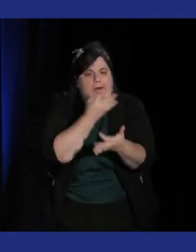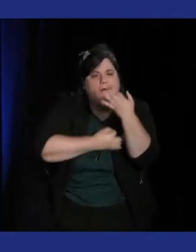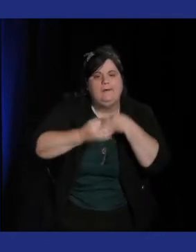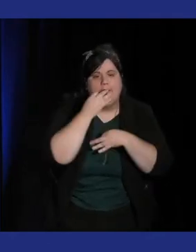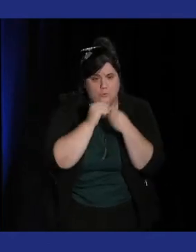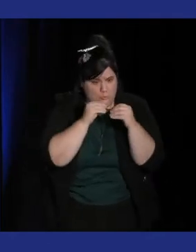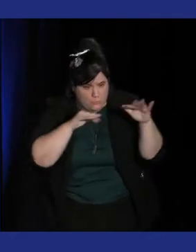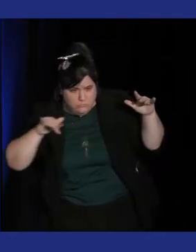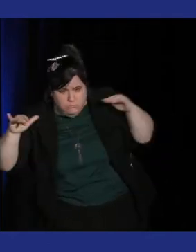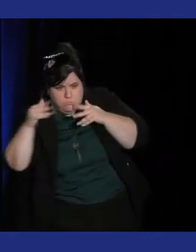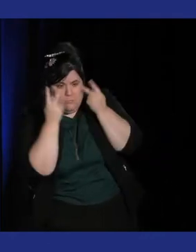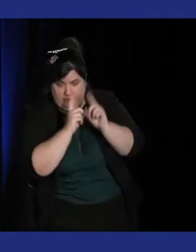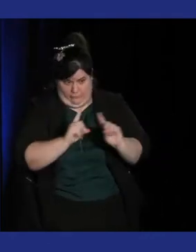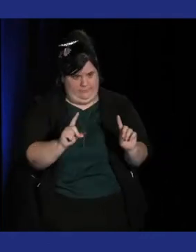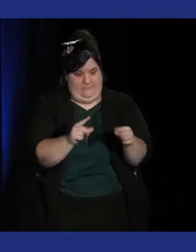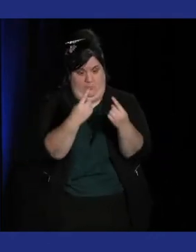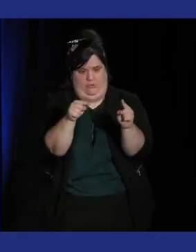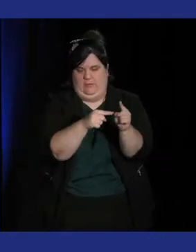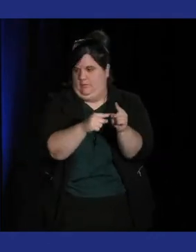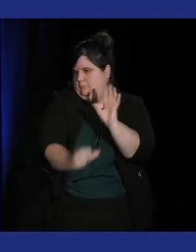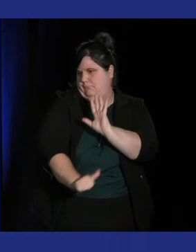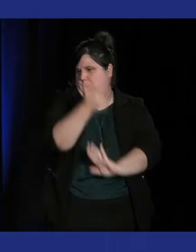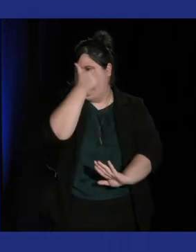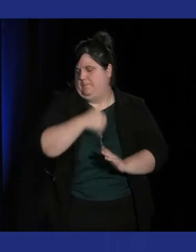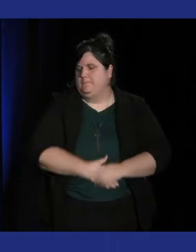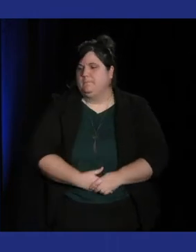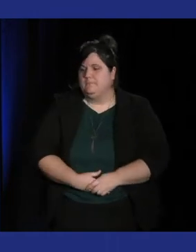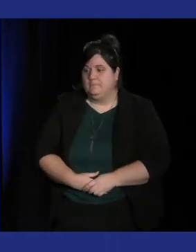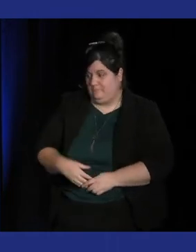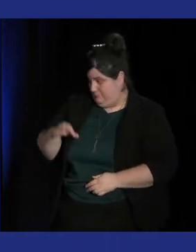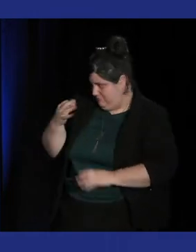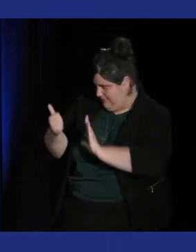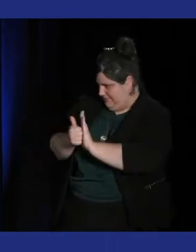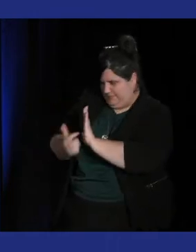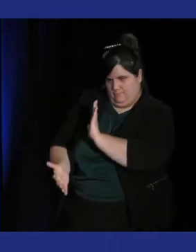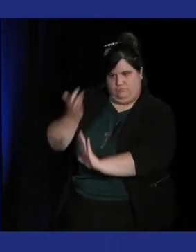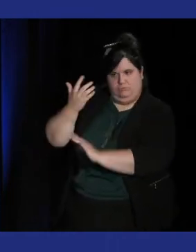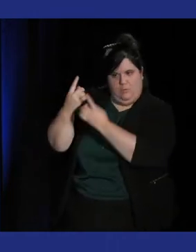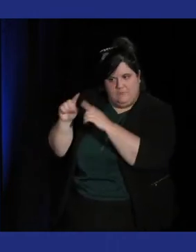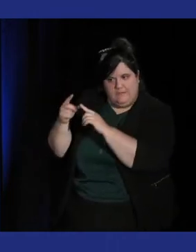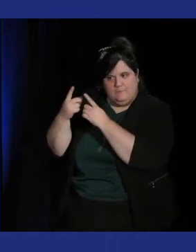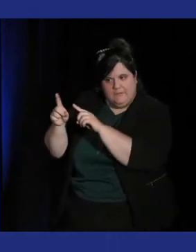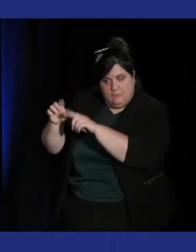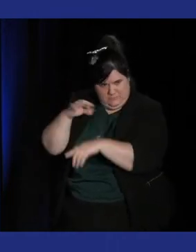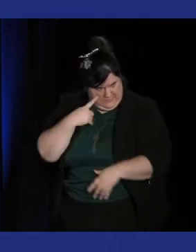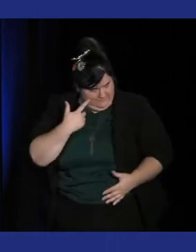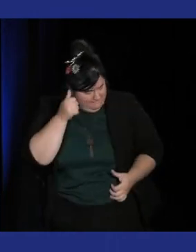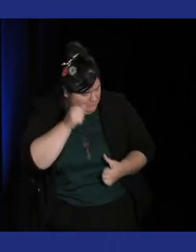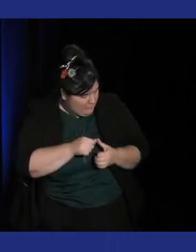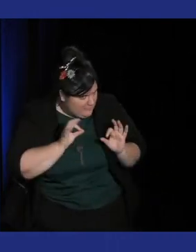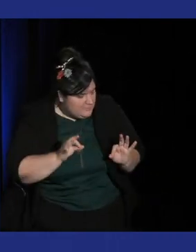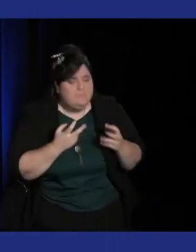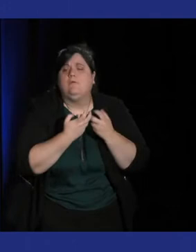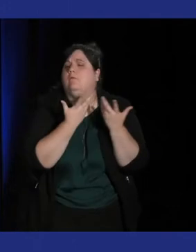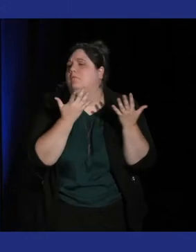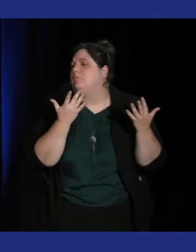justement c'est quelque chose qui... tu parlais justement de ces personnages qui incarnent la musique mais est-ce que du coup on va se rappeler autant de ces musiques là que dans un jeu où